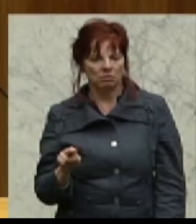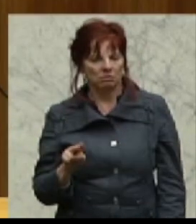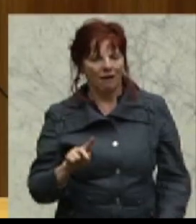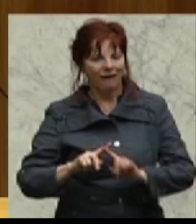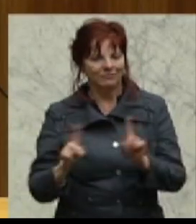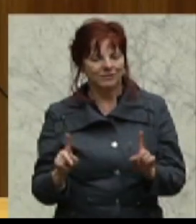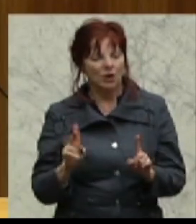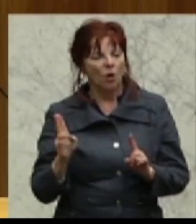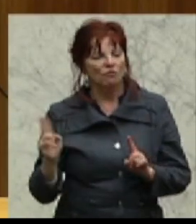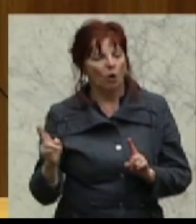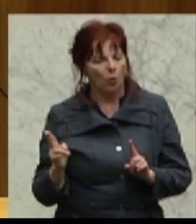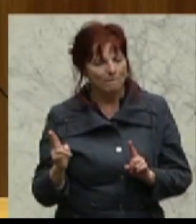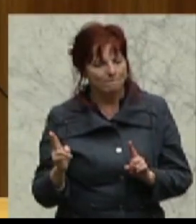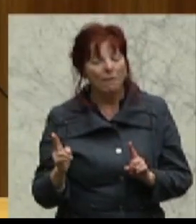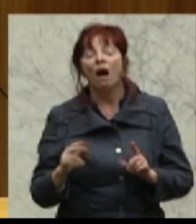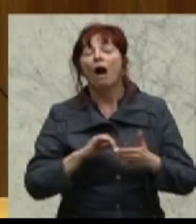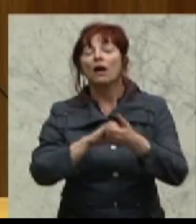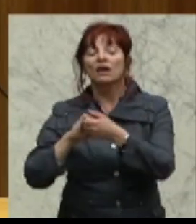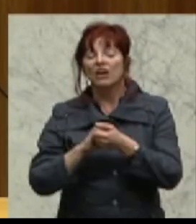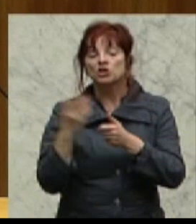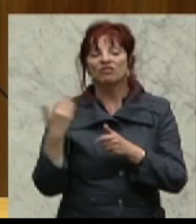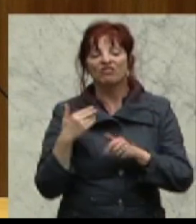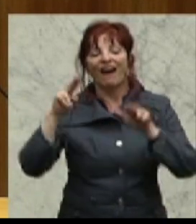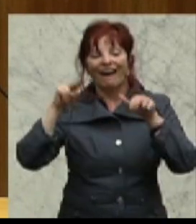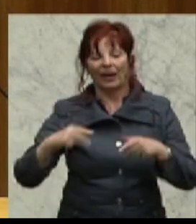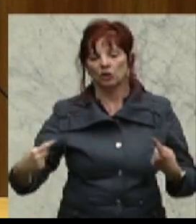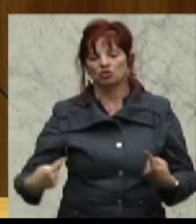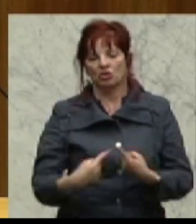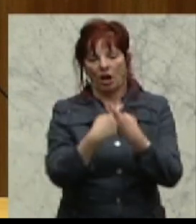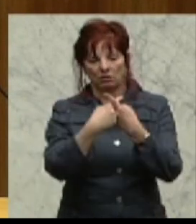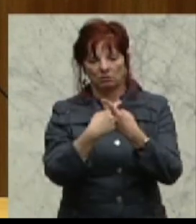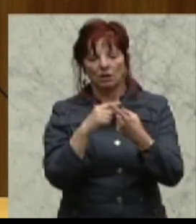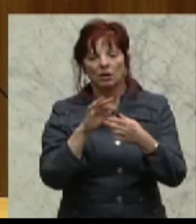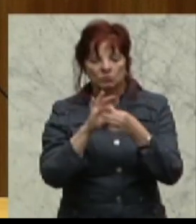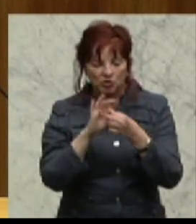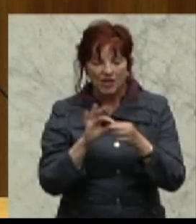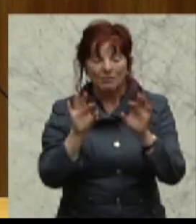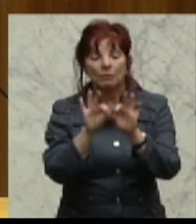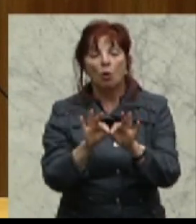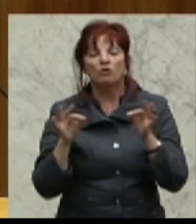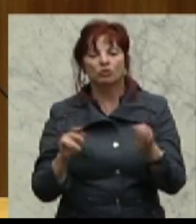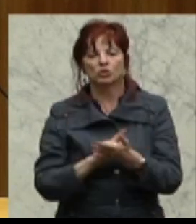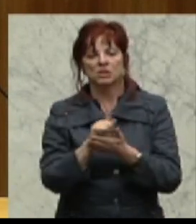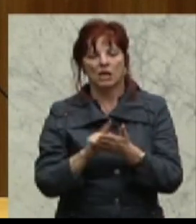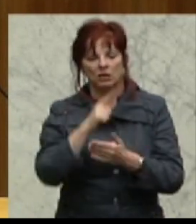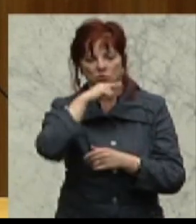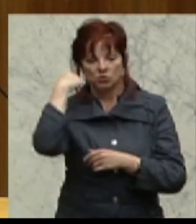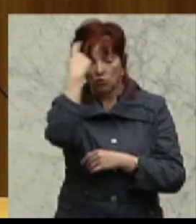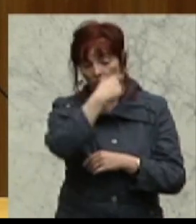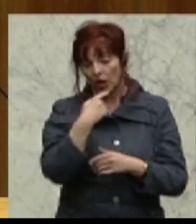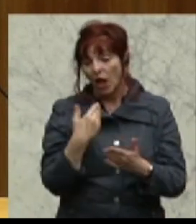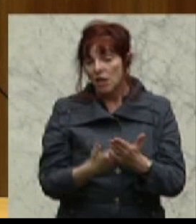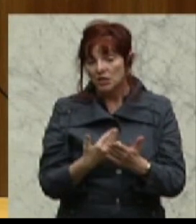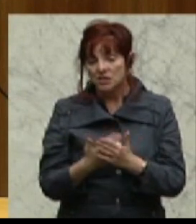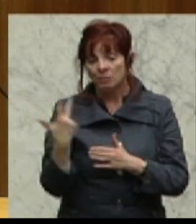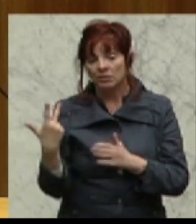Rechtsstreit mit Deli ist oder war, wegen der Öffnungszeiten an einem Sonntag. Und deshalb haben die 3.300